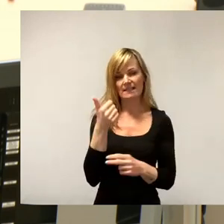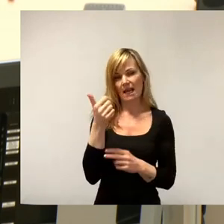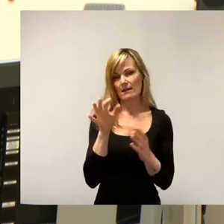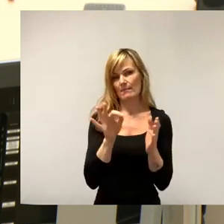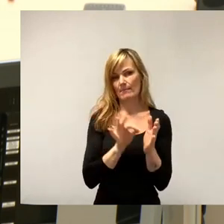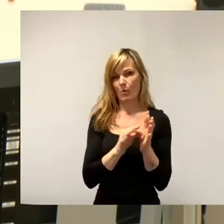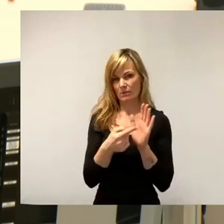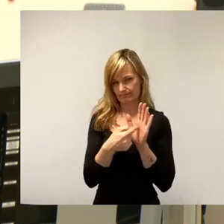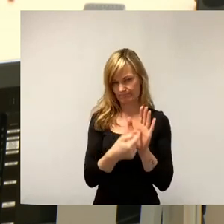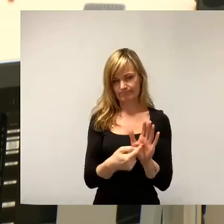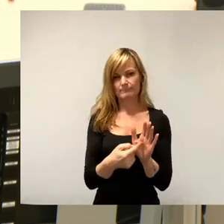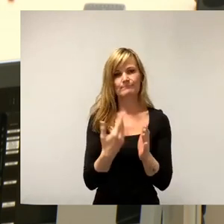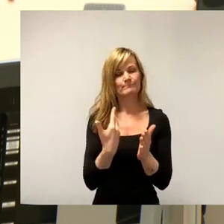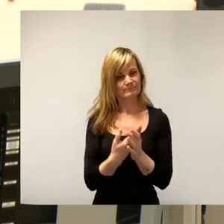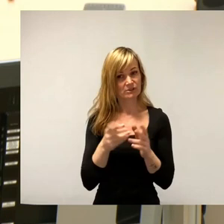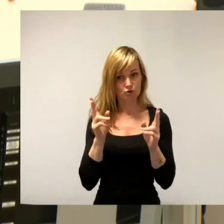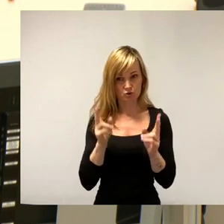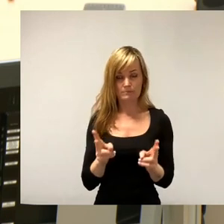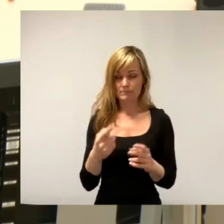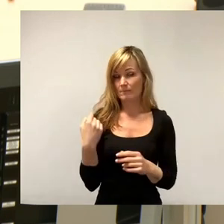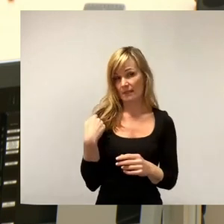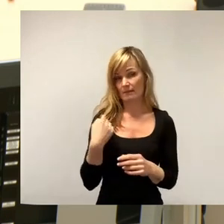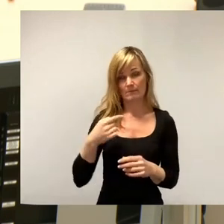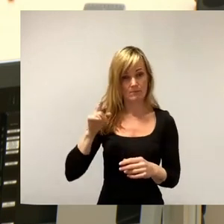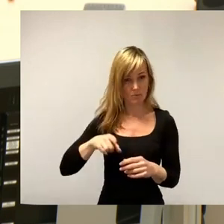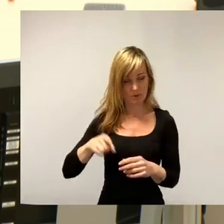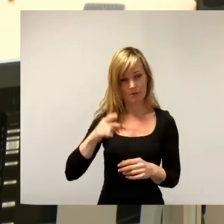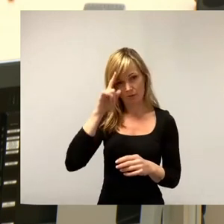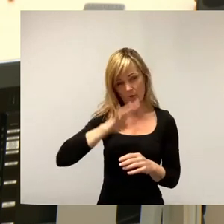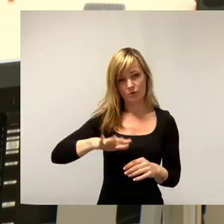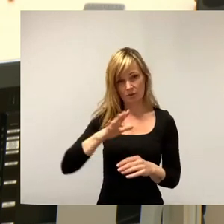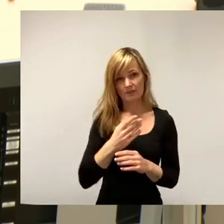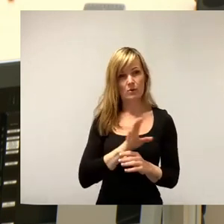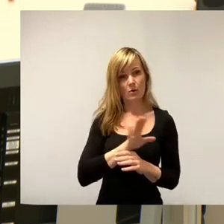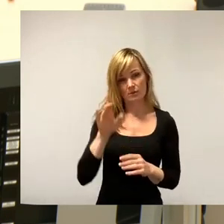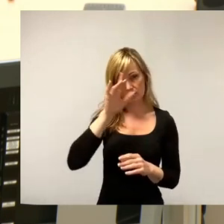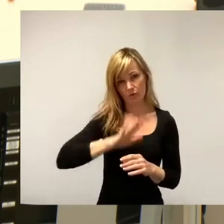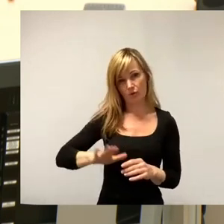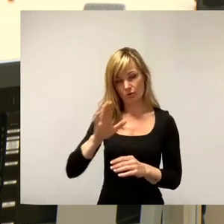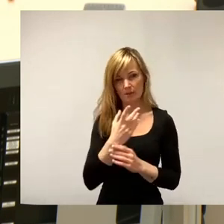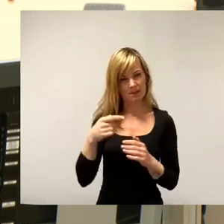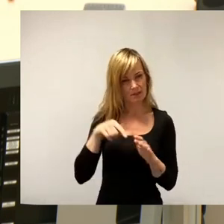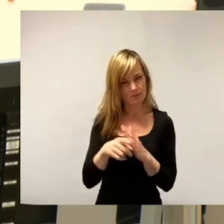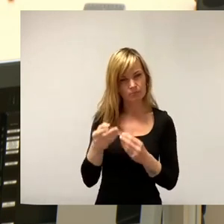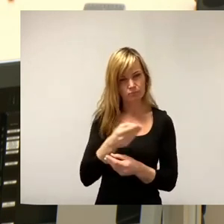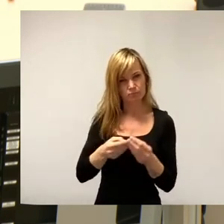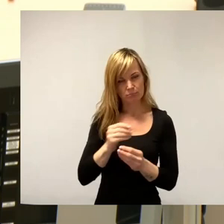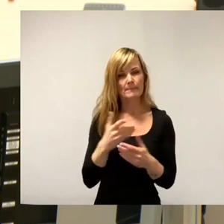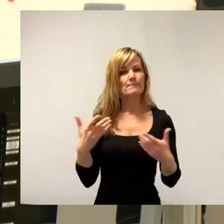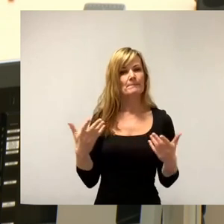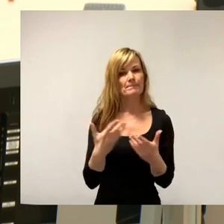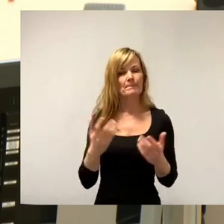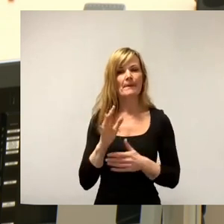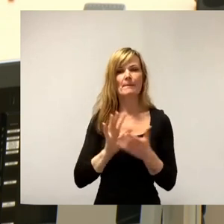der zu Recht in den letzten Monaten in Deutschland, auch hier in Ostdeutschland, vertieft diskutiert wurde. Ich spreche von der sogenannten Brandmauer,